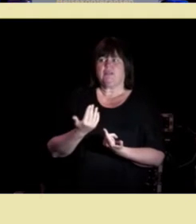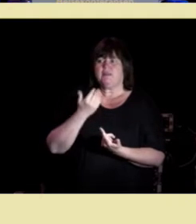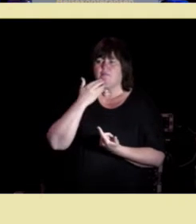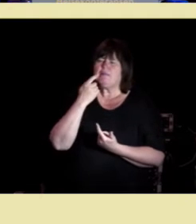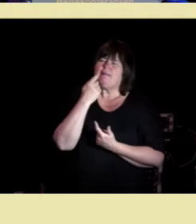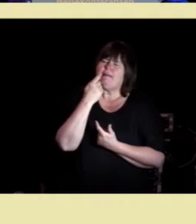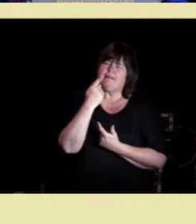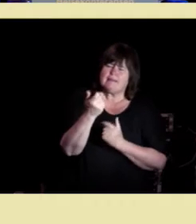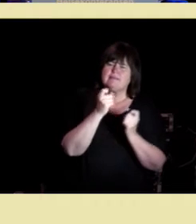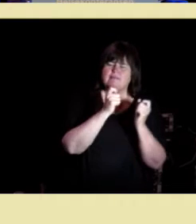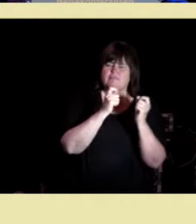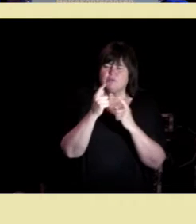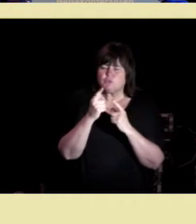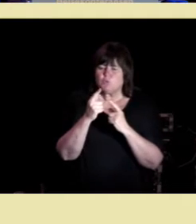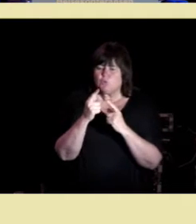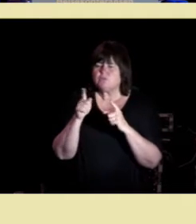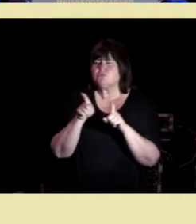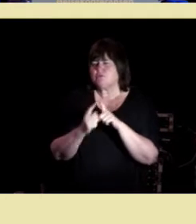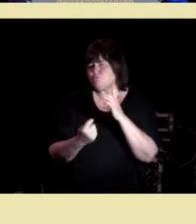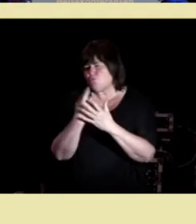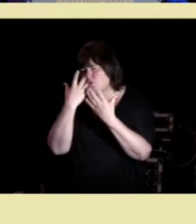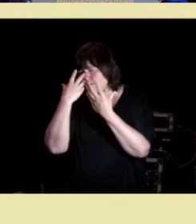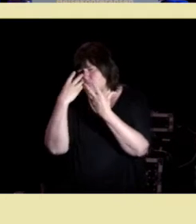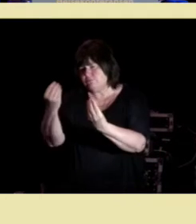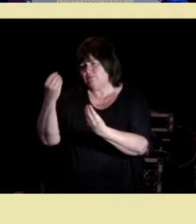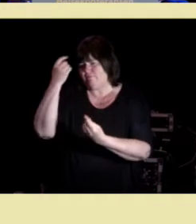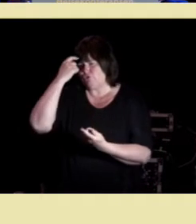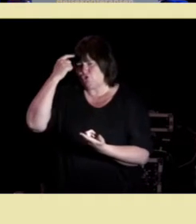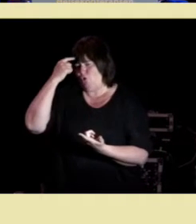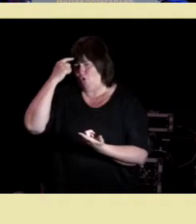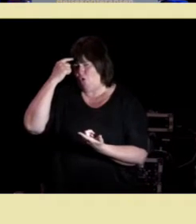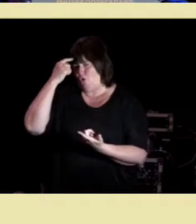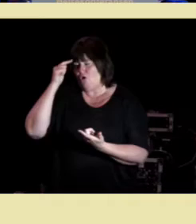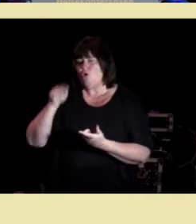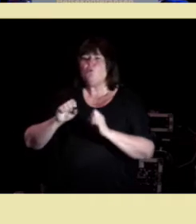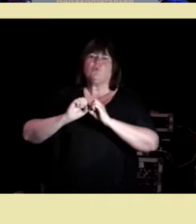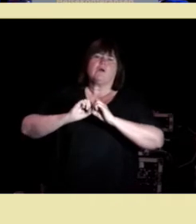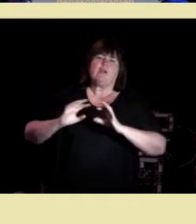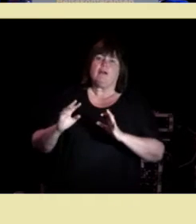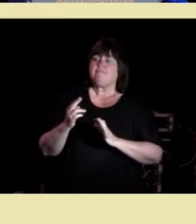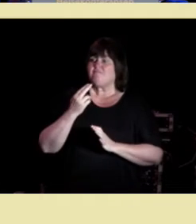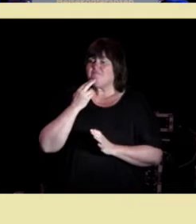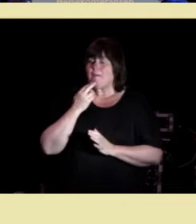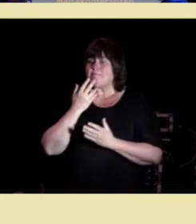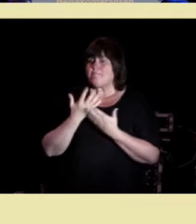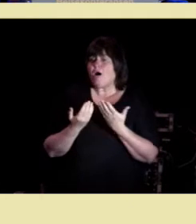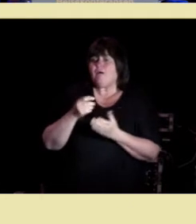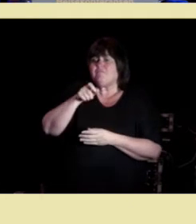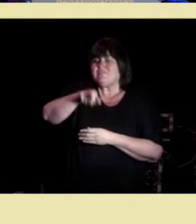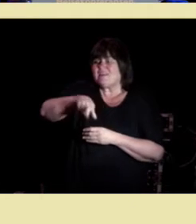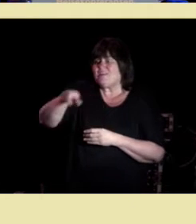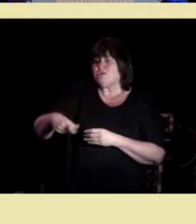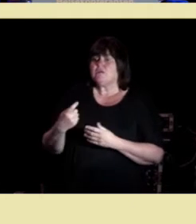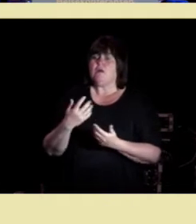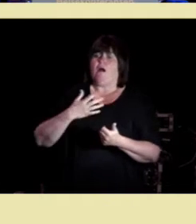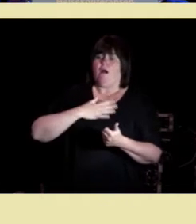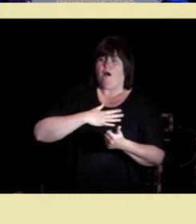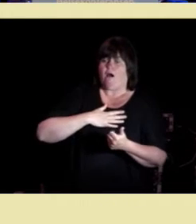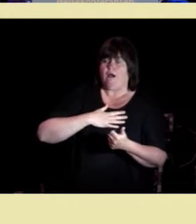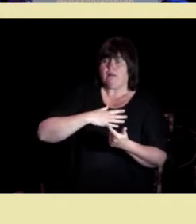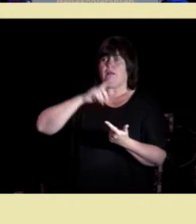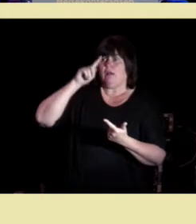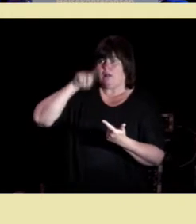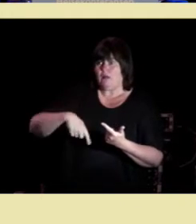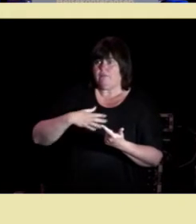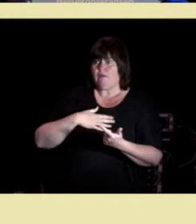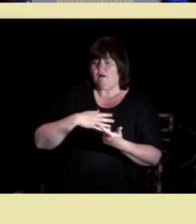i en forståelig form og det er klart hvem av deltakerne som har kan ha eller bør ha